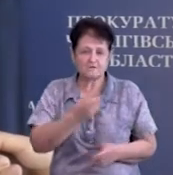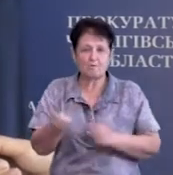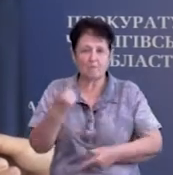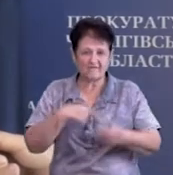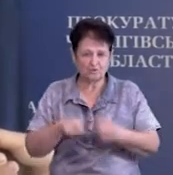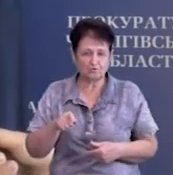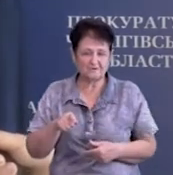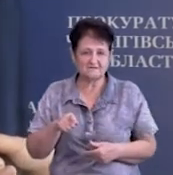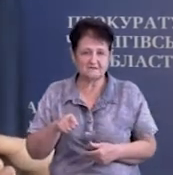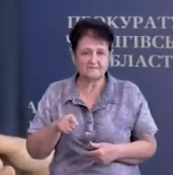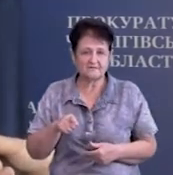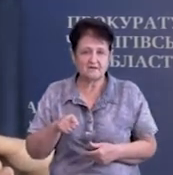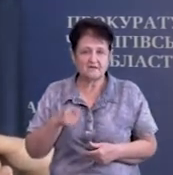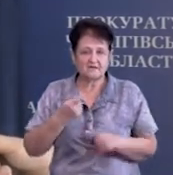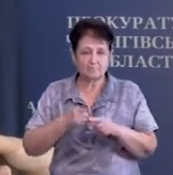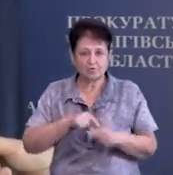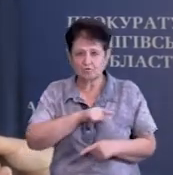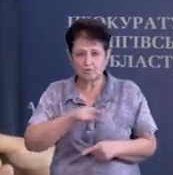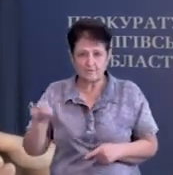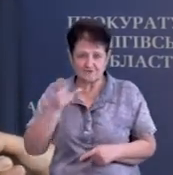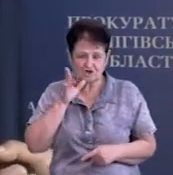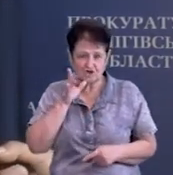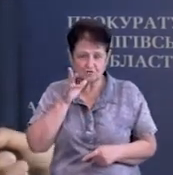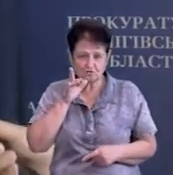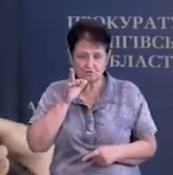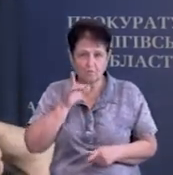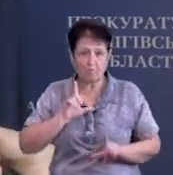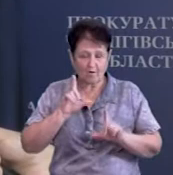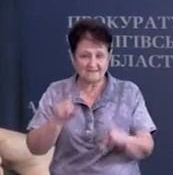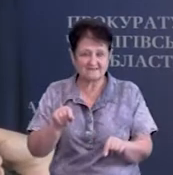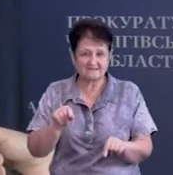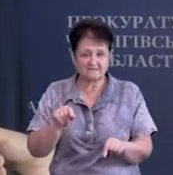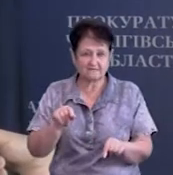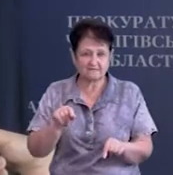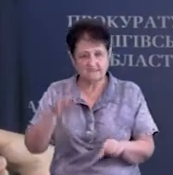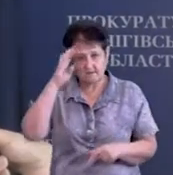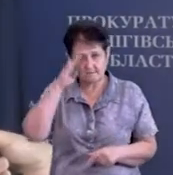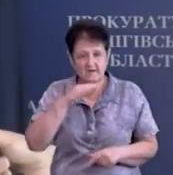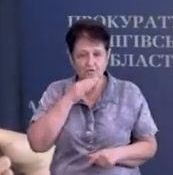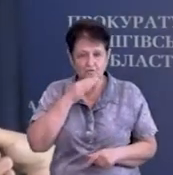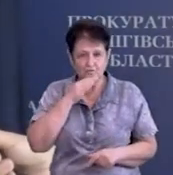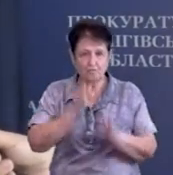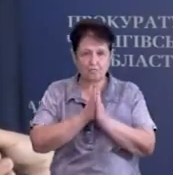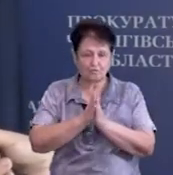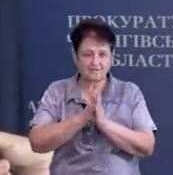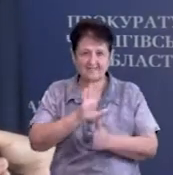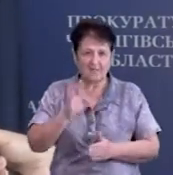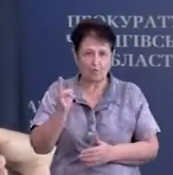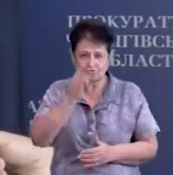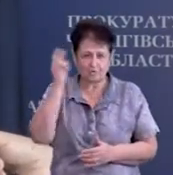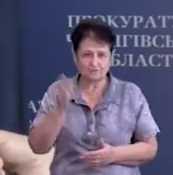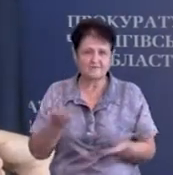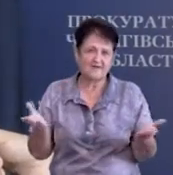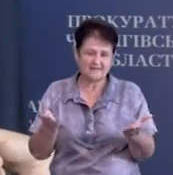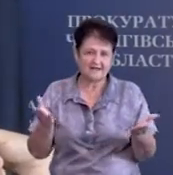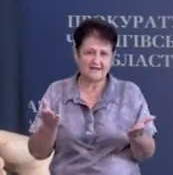повернутися. Протягом цього часу, часу поїздки, батько просив неодноразово,